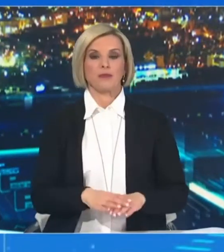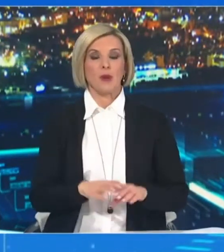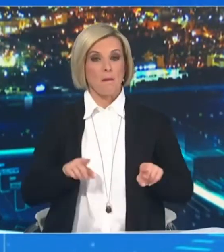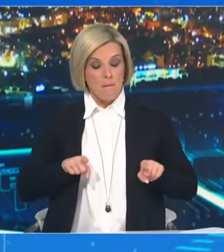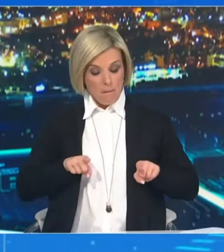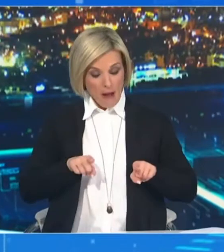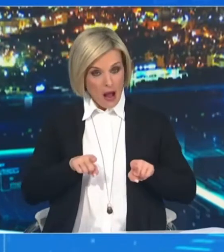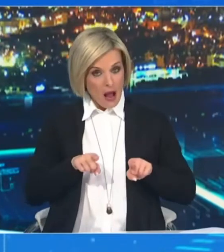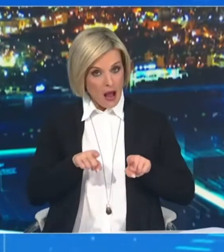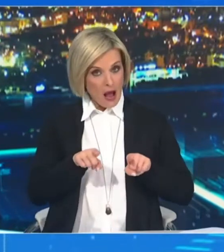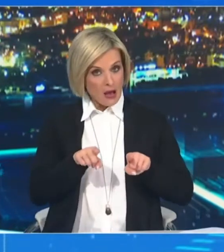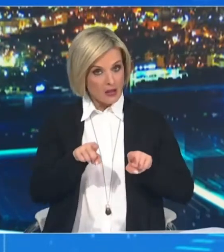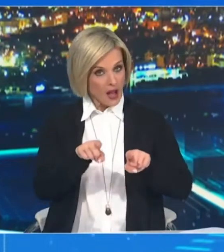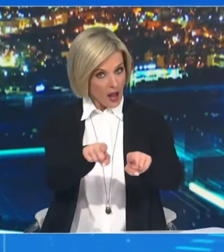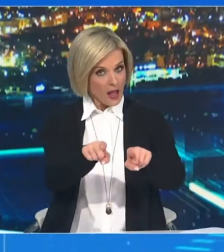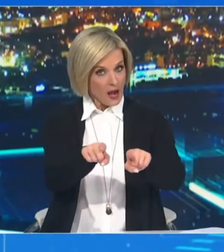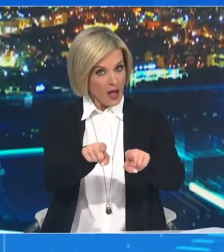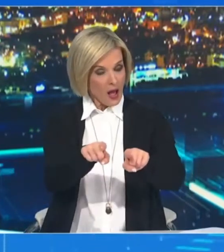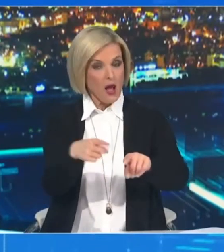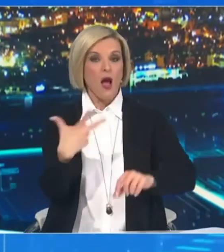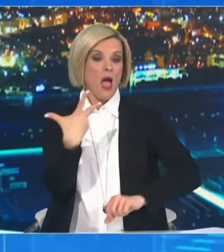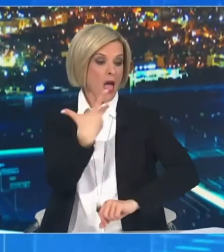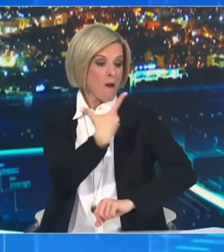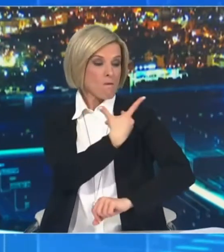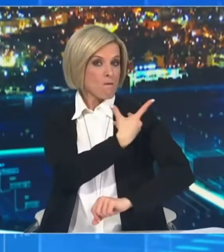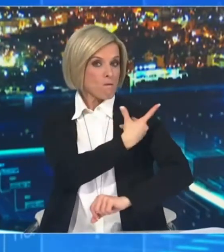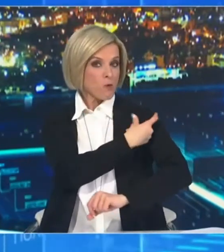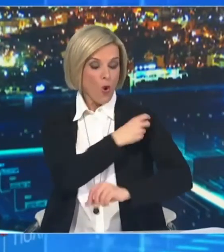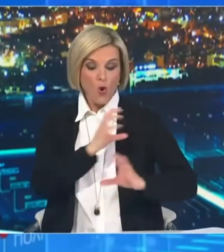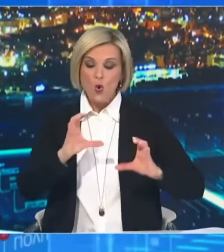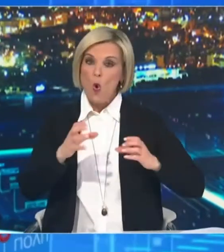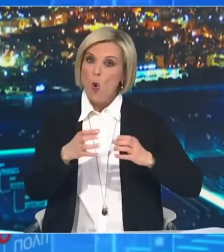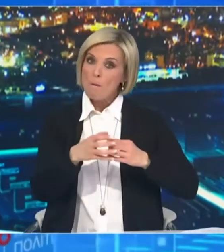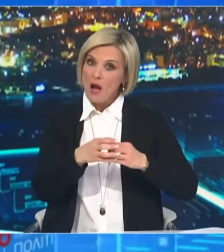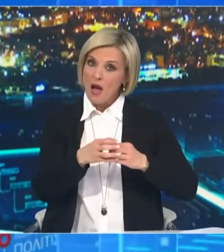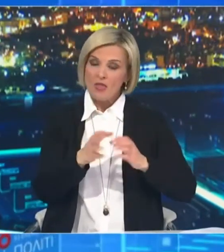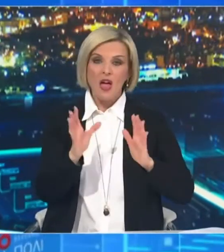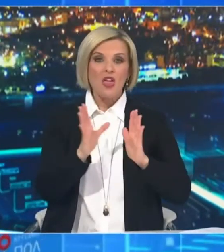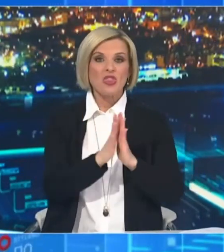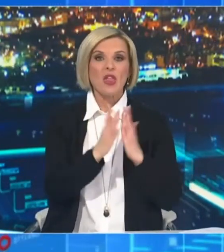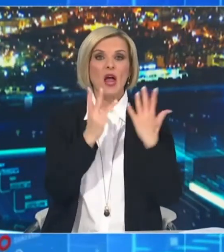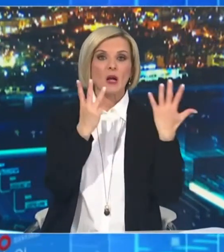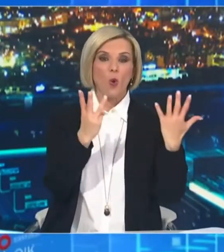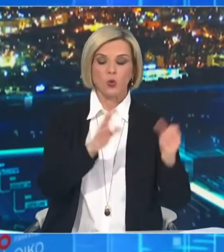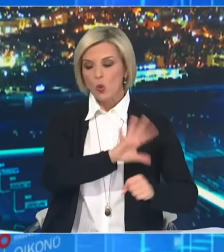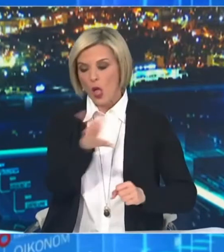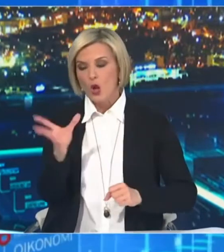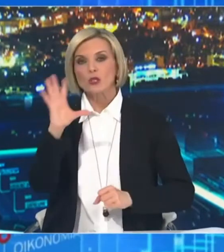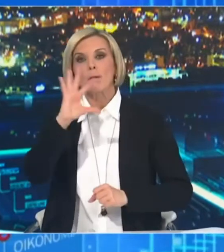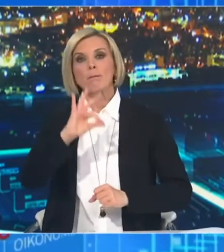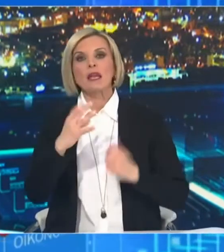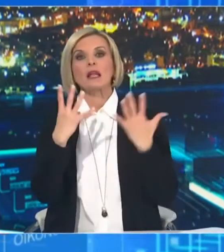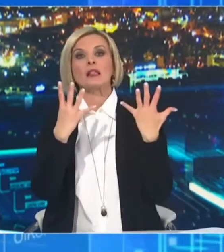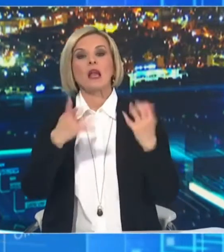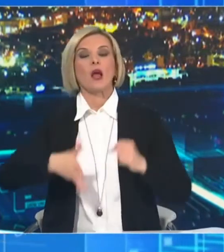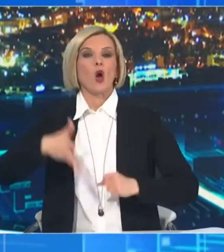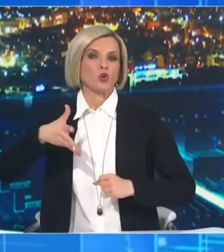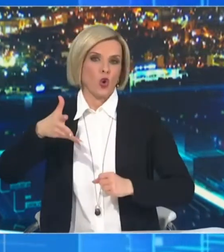αρχίσει ο εμβολιασμός των ατόμων 18 ως 59 ετών με υποκείμενα προβλήματα